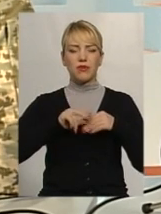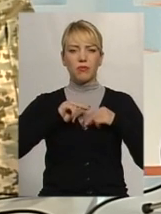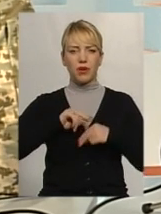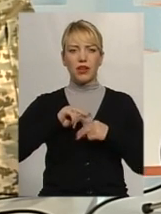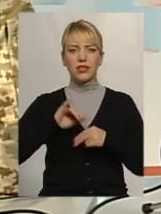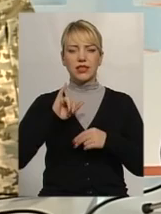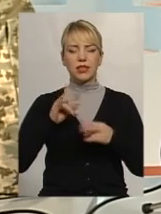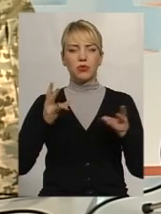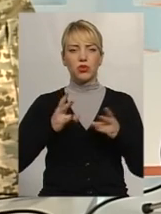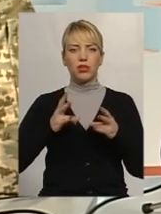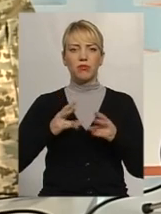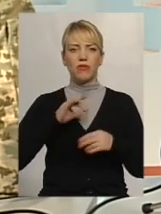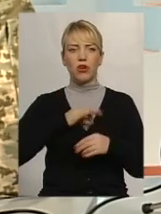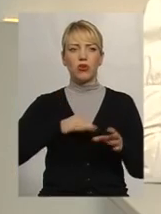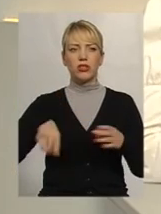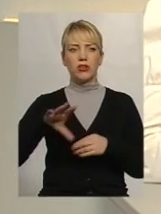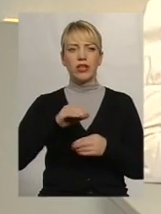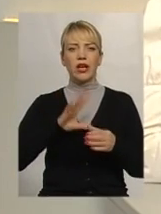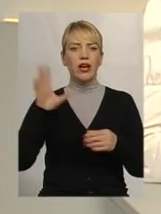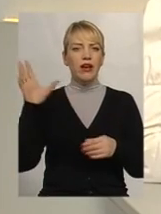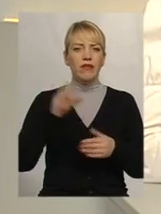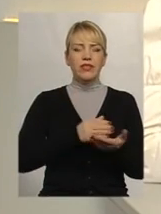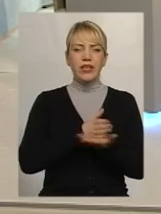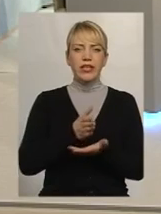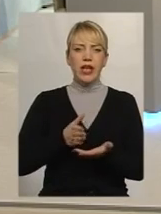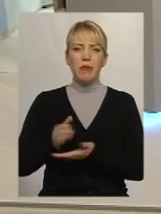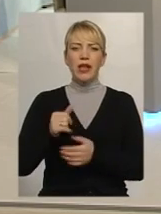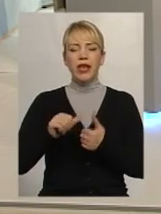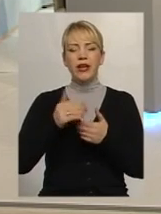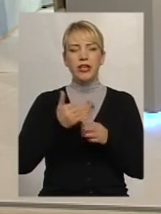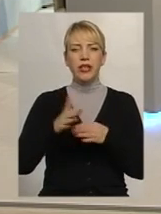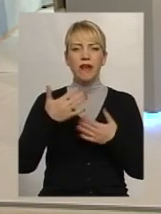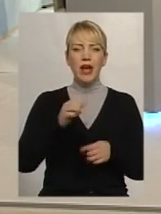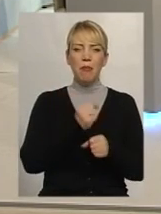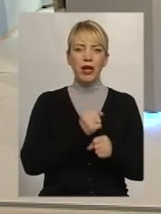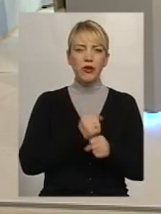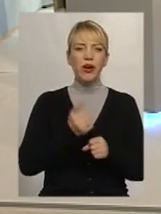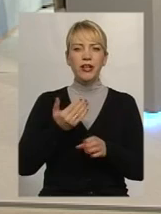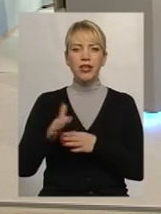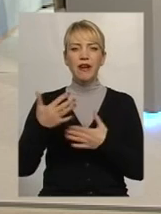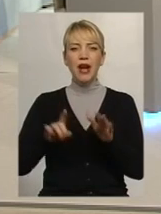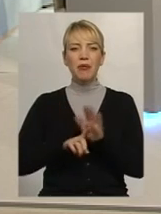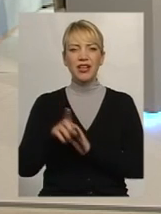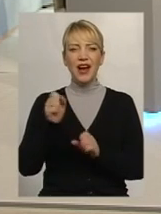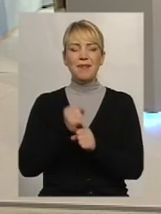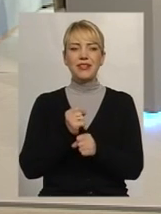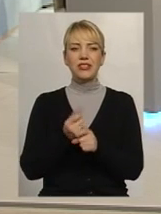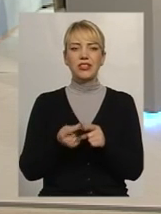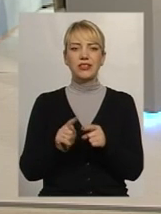використовувати всі з цих напрямків. Частина вже працює, частина починає працювати. Це і